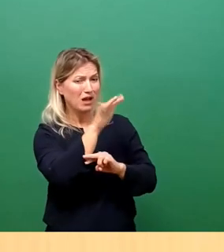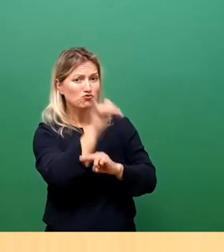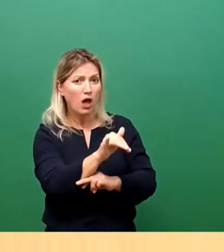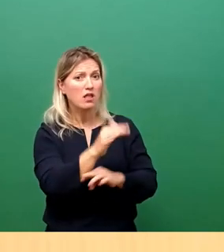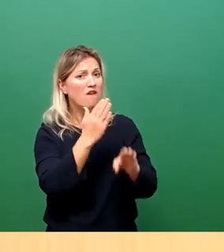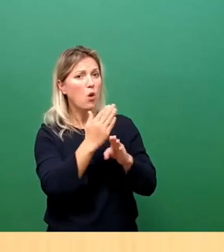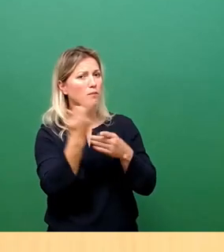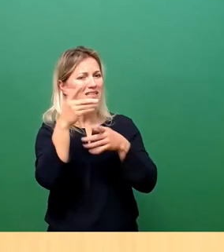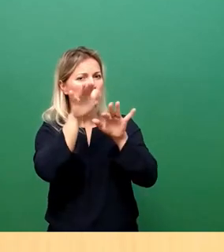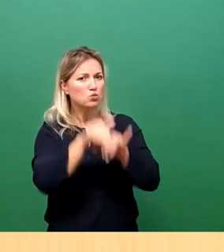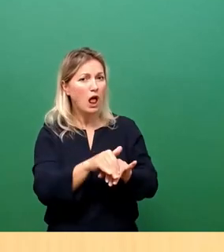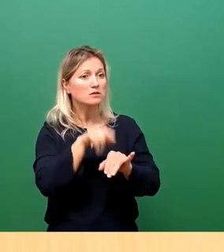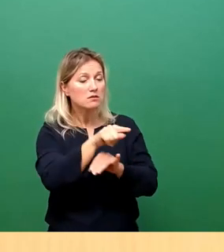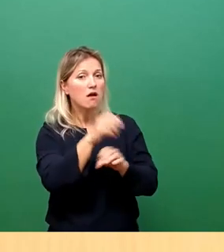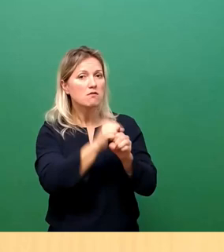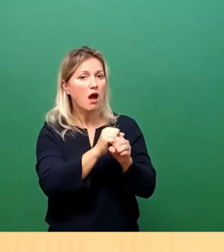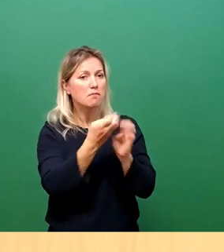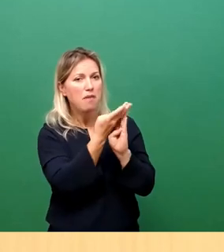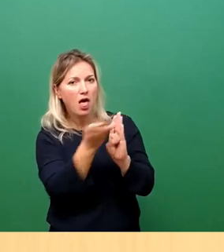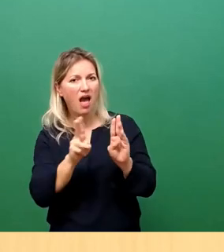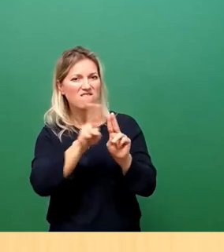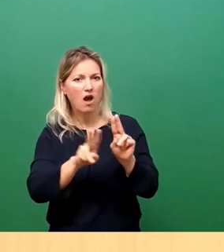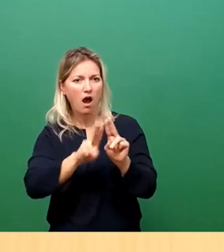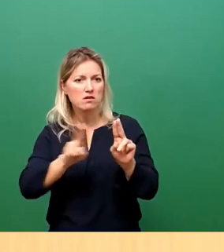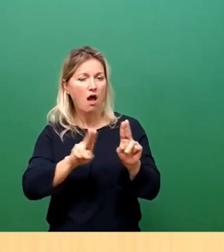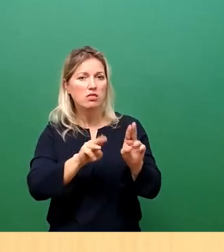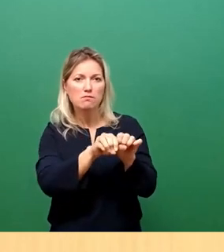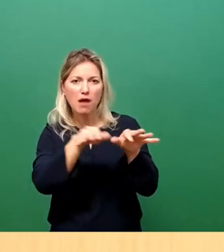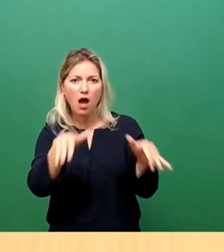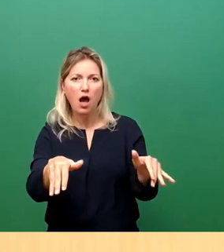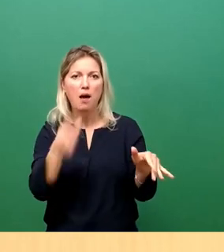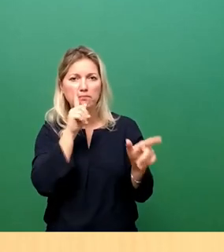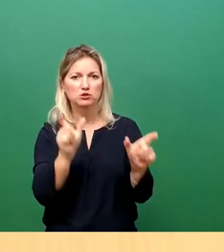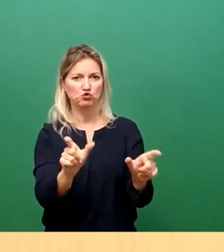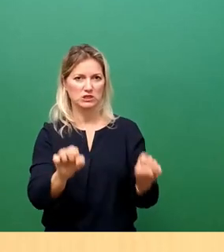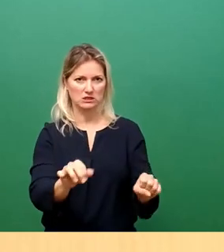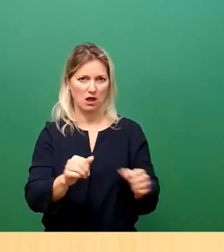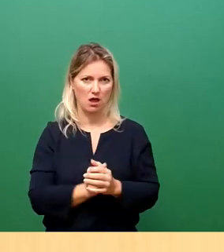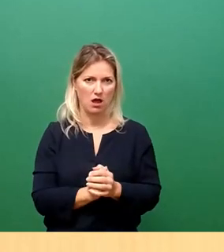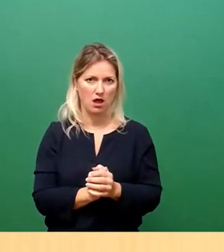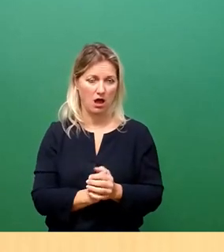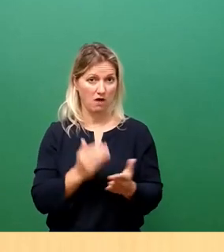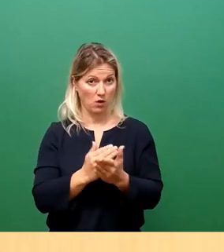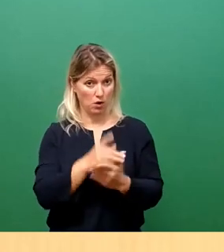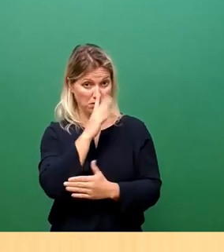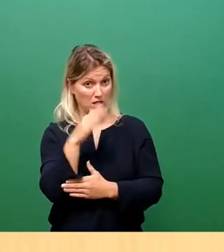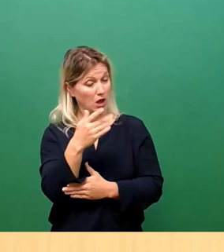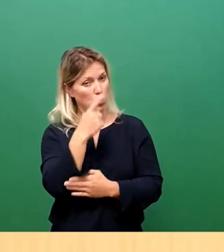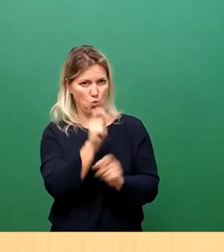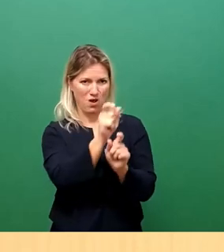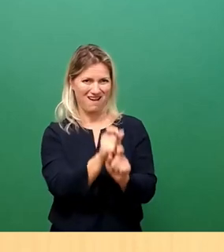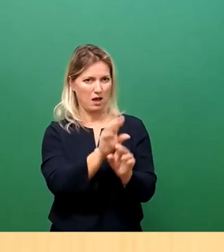gebracht wurden. Dadurch hat sich in der Tat die Situation im Moment verändert.